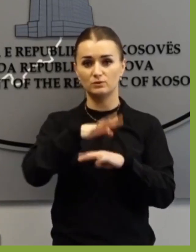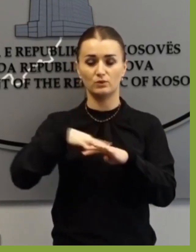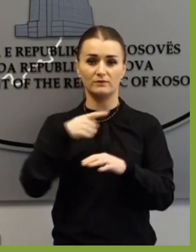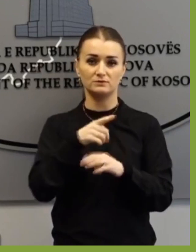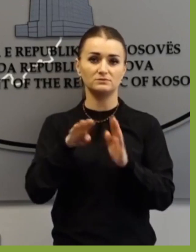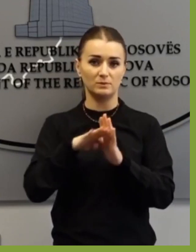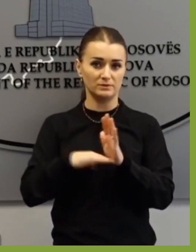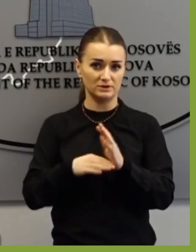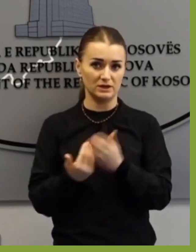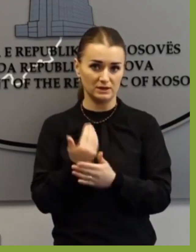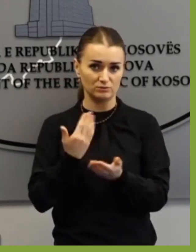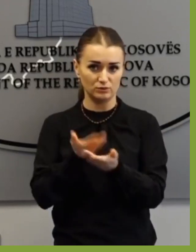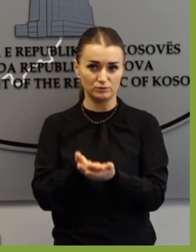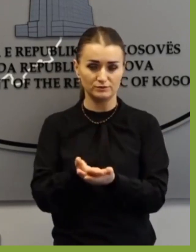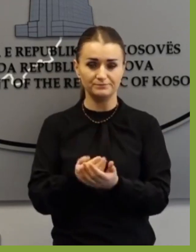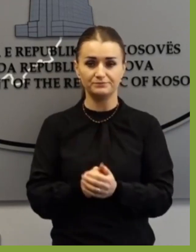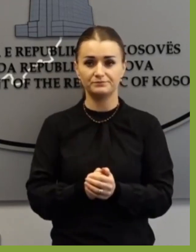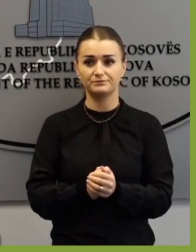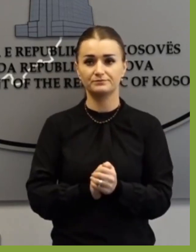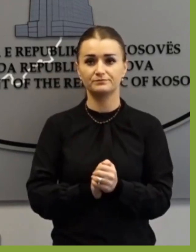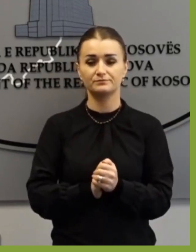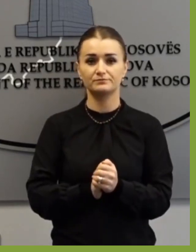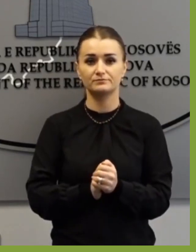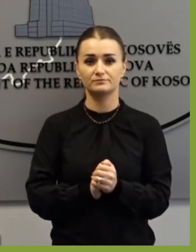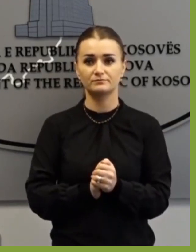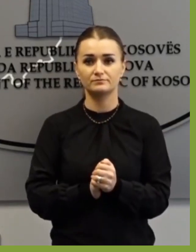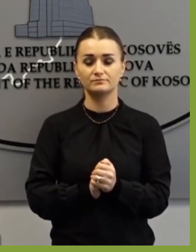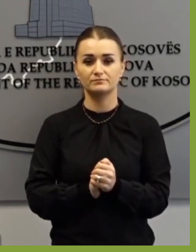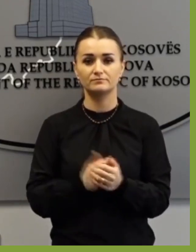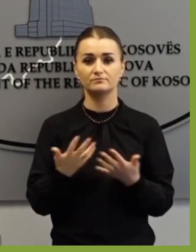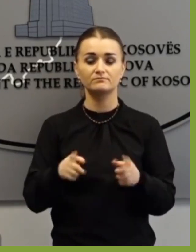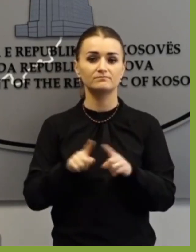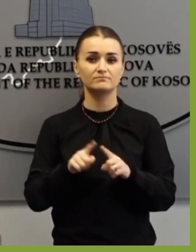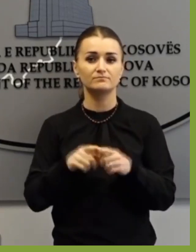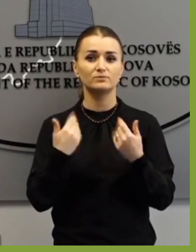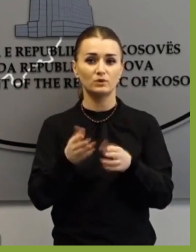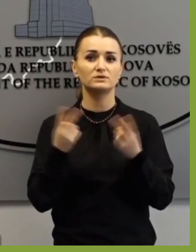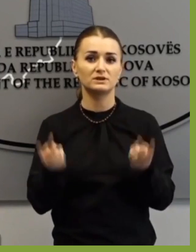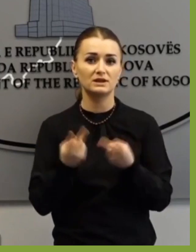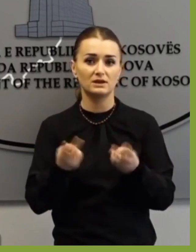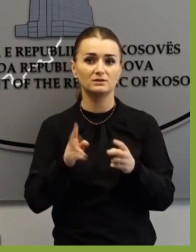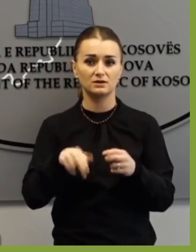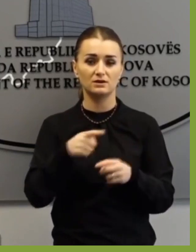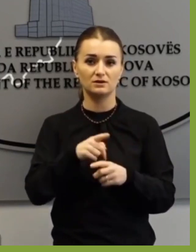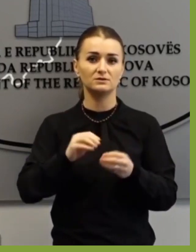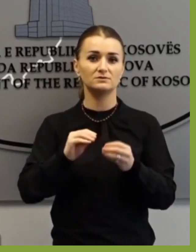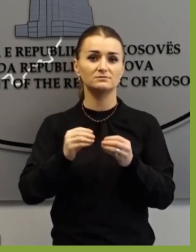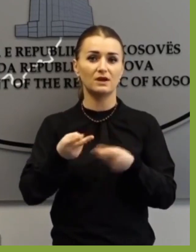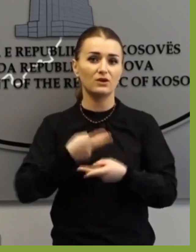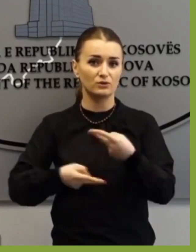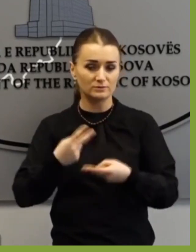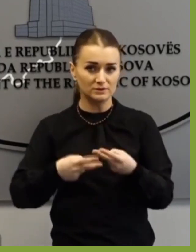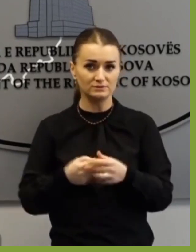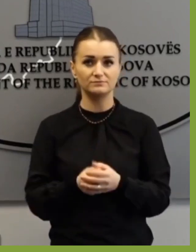Republikës e Kosovës. Më tutje, pra përveç lehcimit të lehcimit të lehcimit të malrave, ne në të